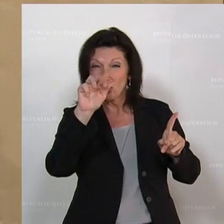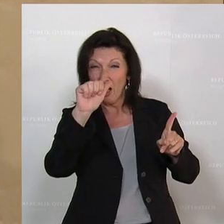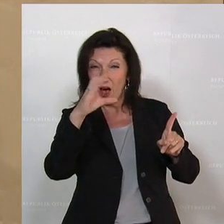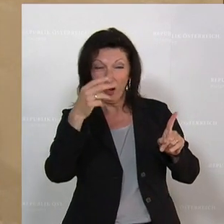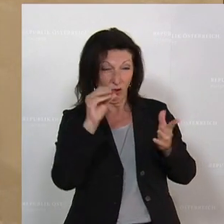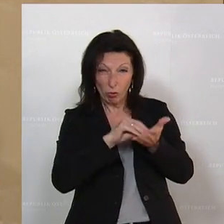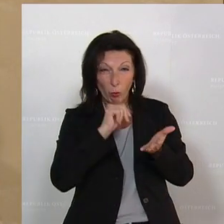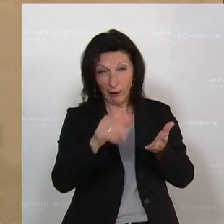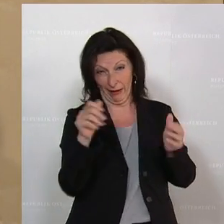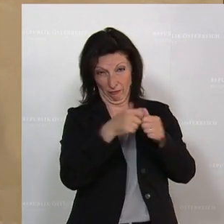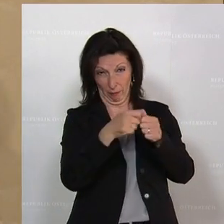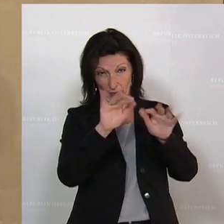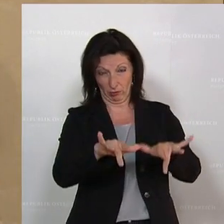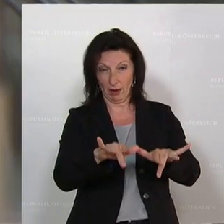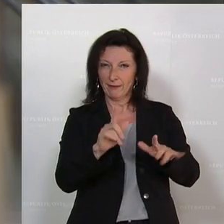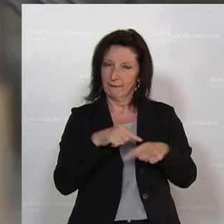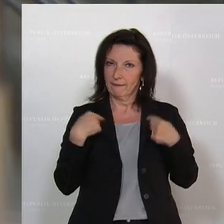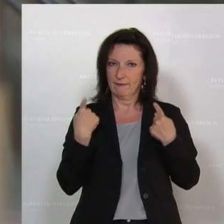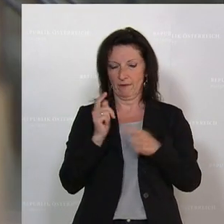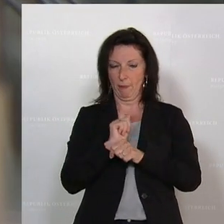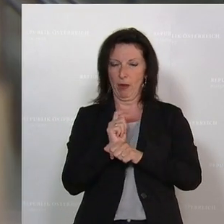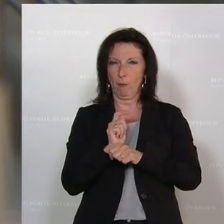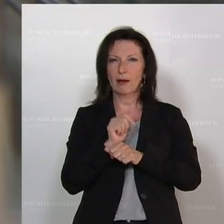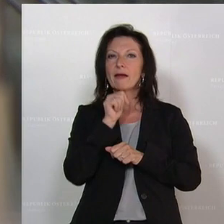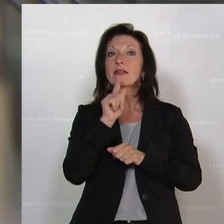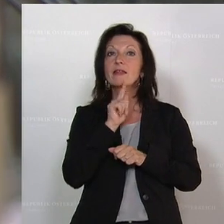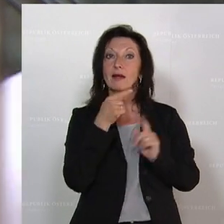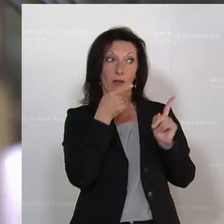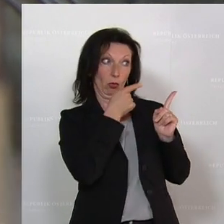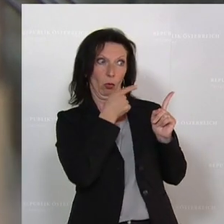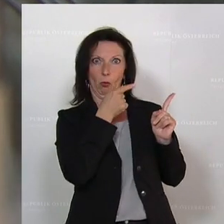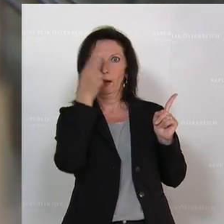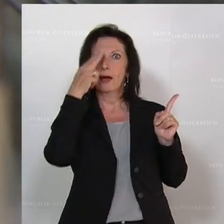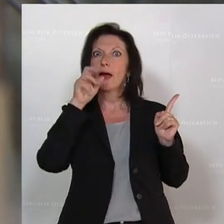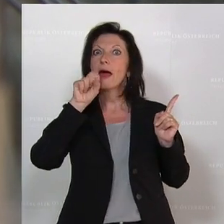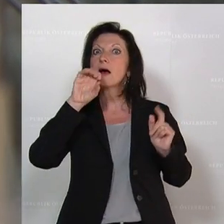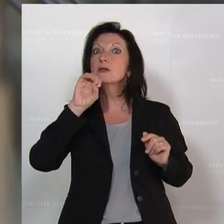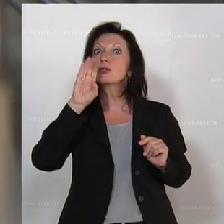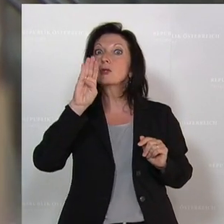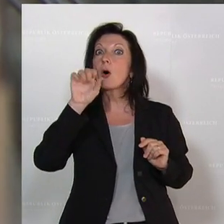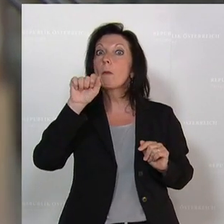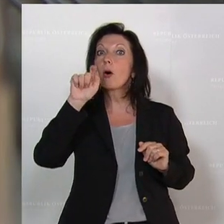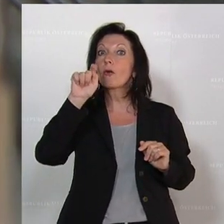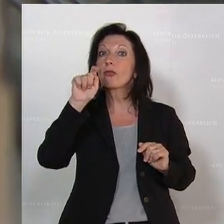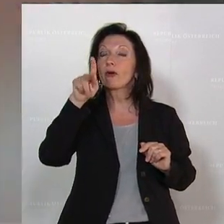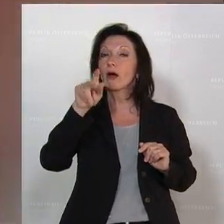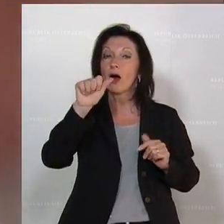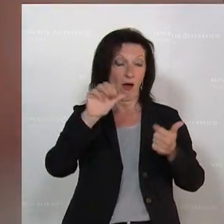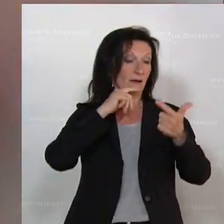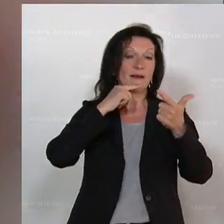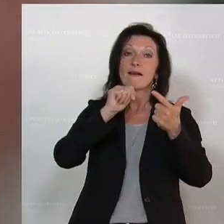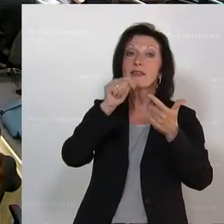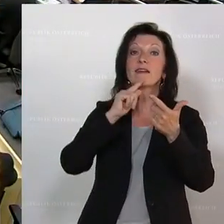sehen, das, was wir sehen, ist, das ist nicht nur der Herr Sobotka, die Verbindungen zur Novomatic, das ist nicht nur der Herr Blümel,